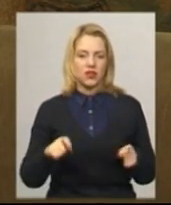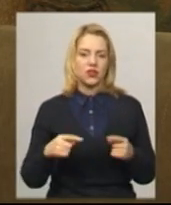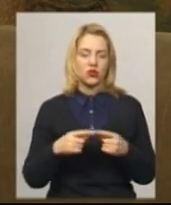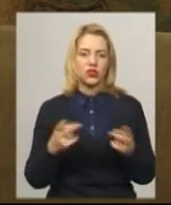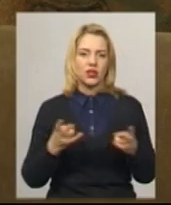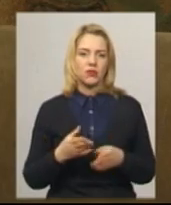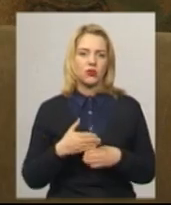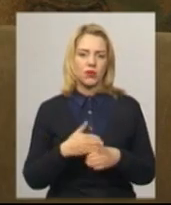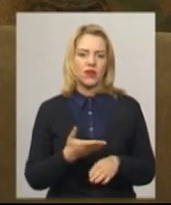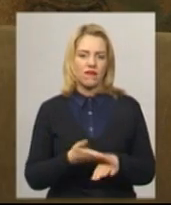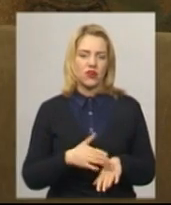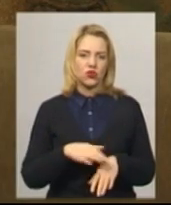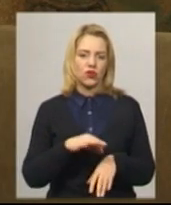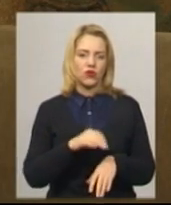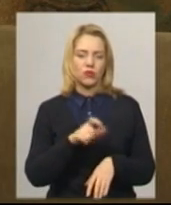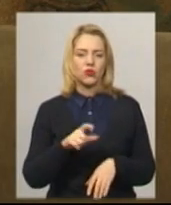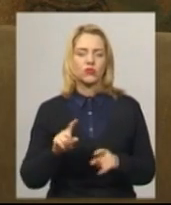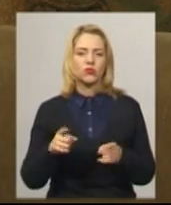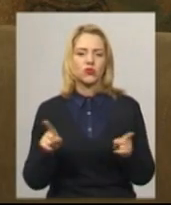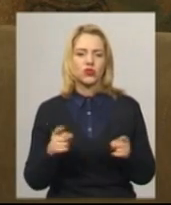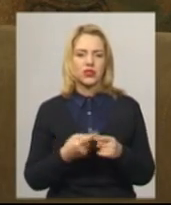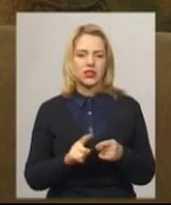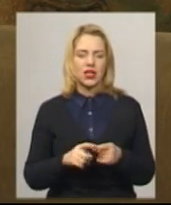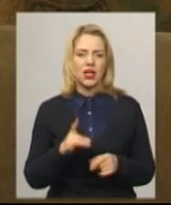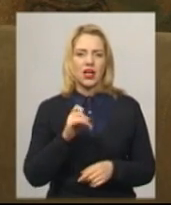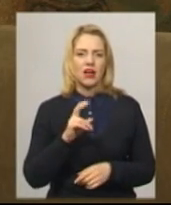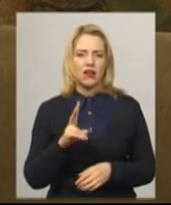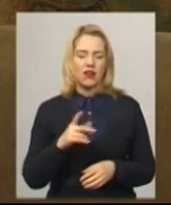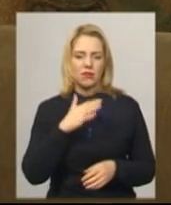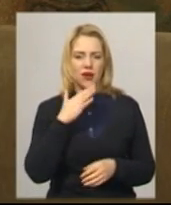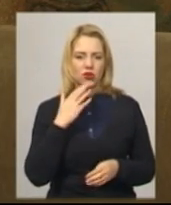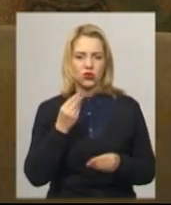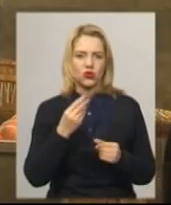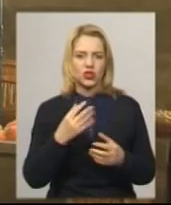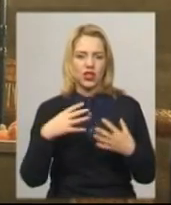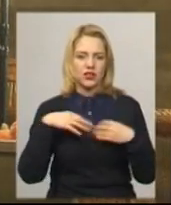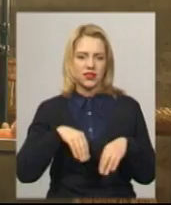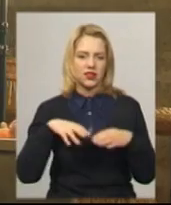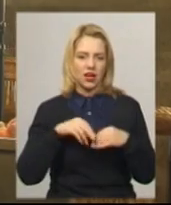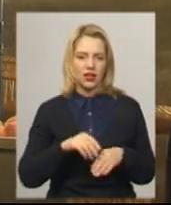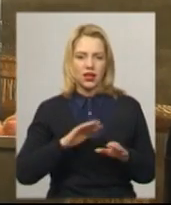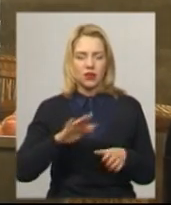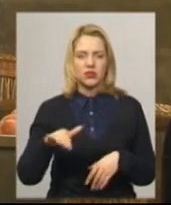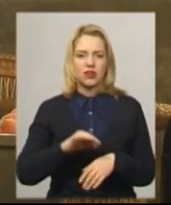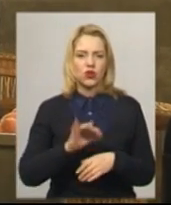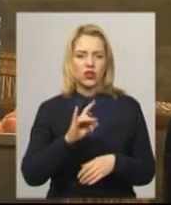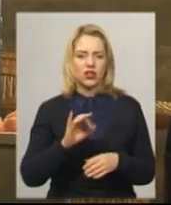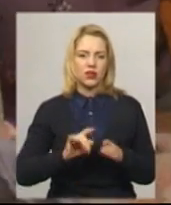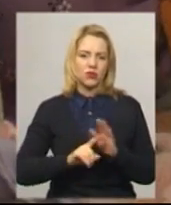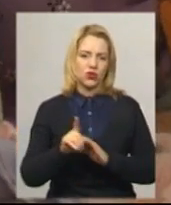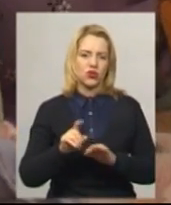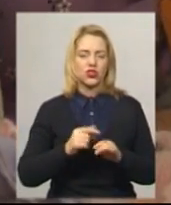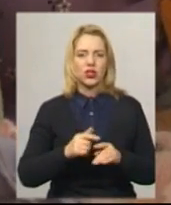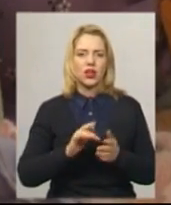допомагати важкохворим людям, тому що це насправді рак, він дуже багато грошей з'їдає. Після хвороби Ірина почала подорожувати